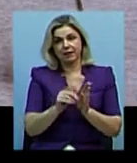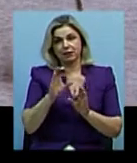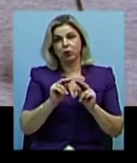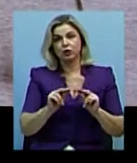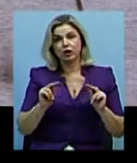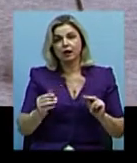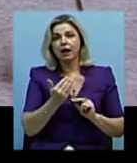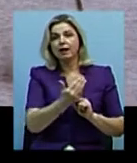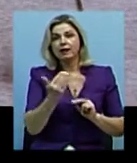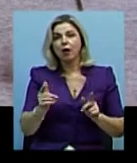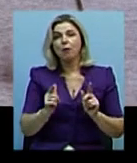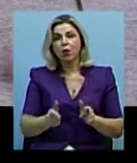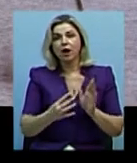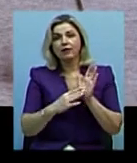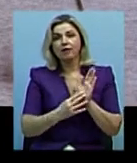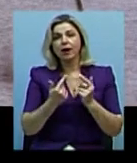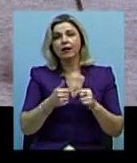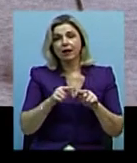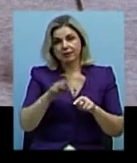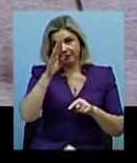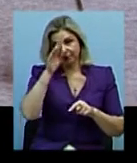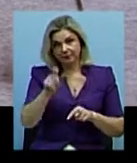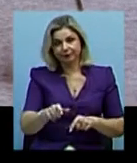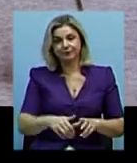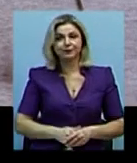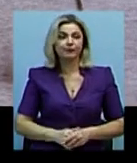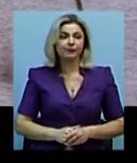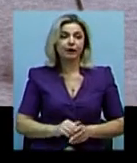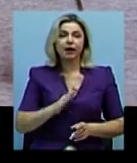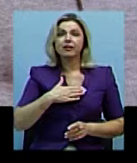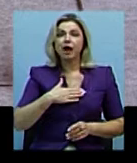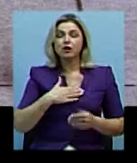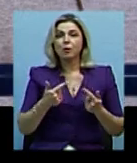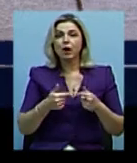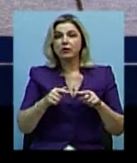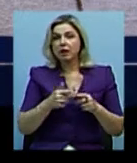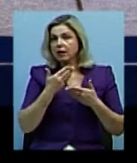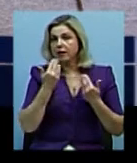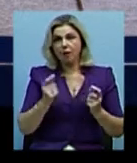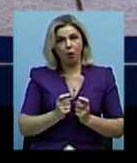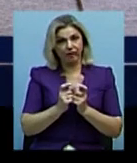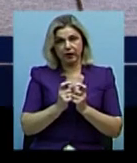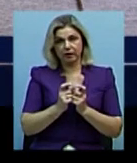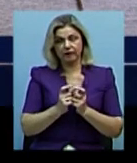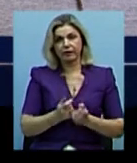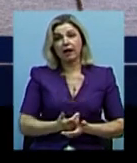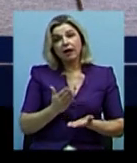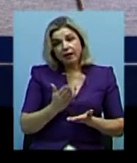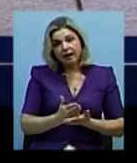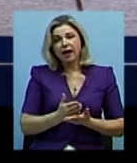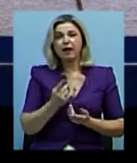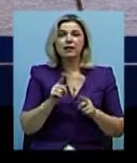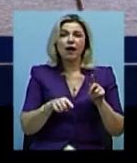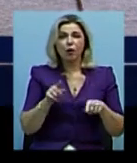З нею погоджується і дев'ятикласник Водислав Невідомський. В нашому класі зараз майже немає конфліктів. Є